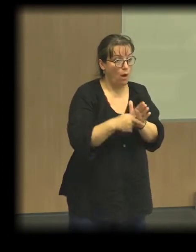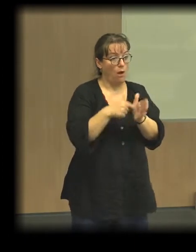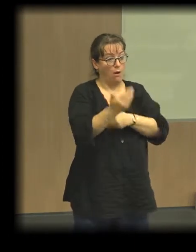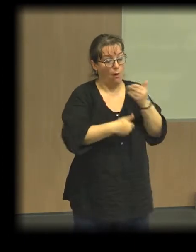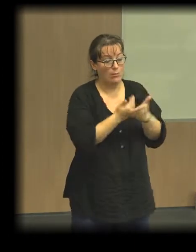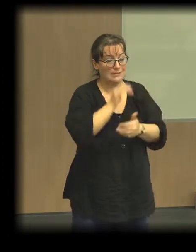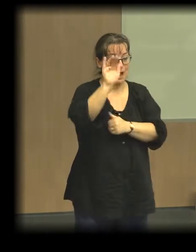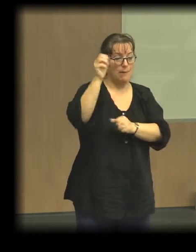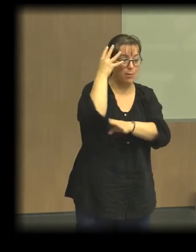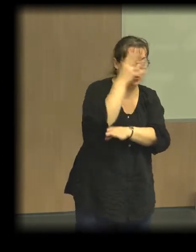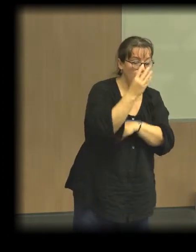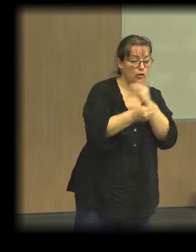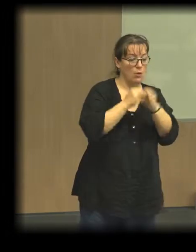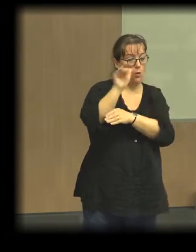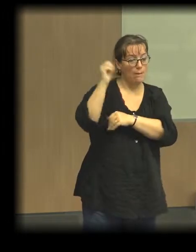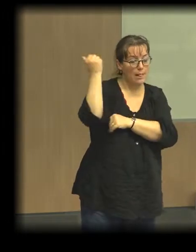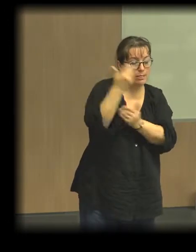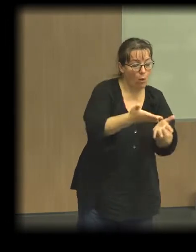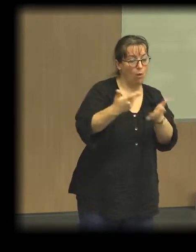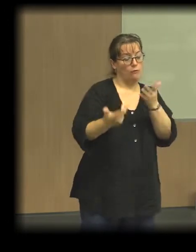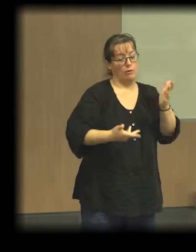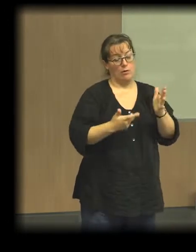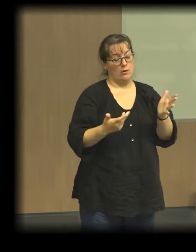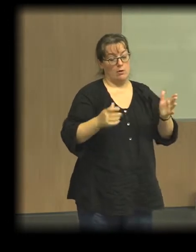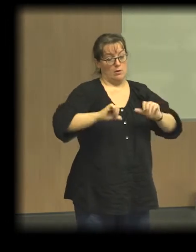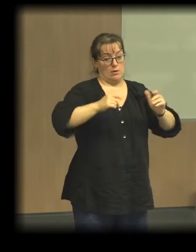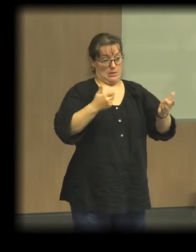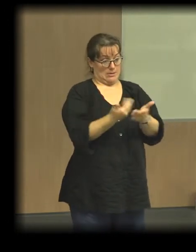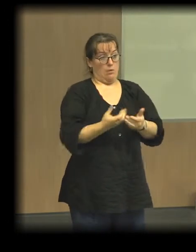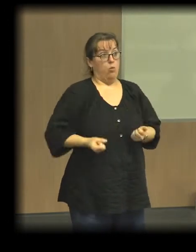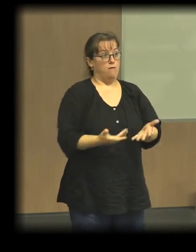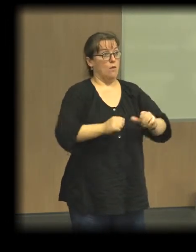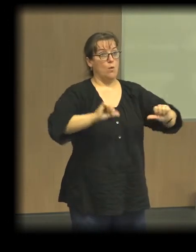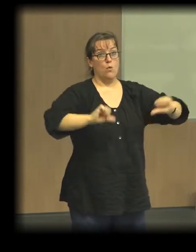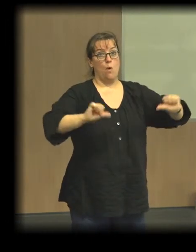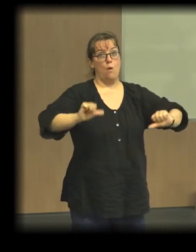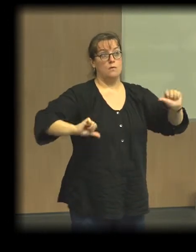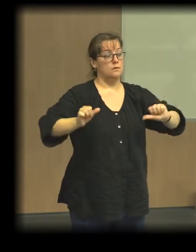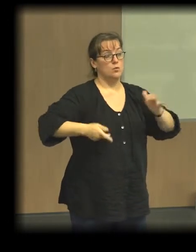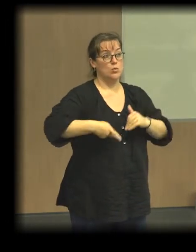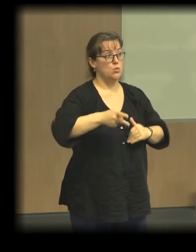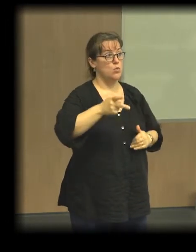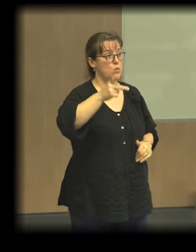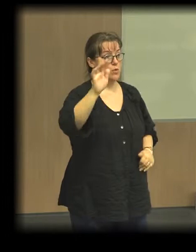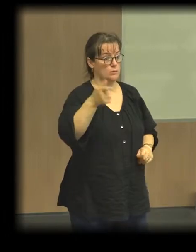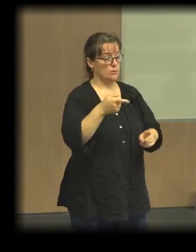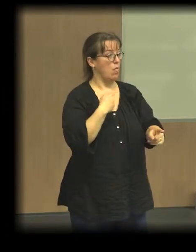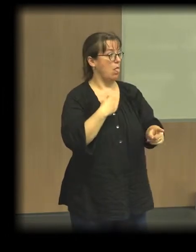appels d'offres, les formes concurrentielles des offres associatives, qui